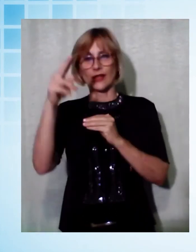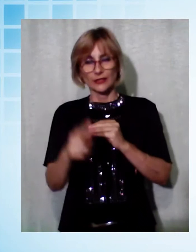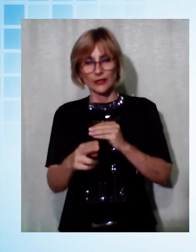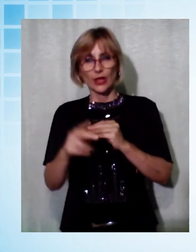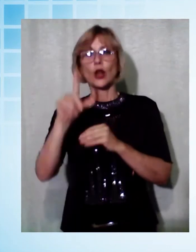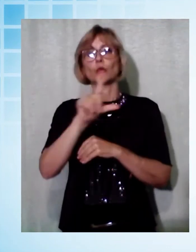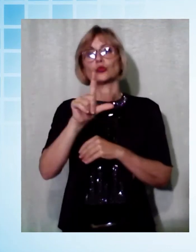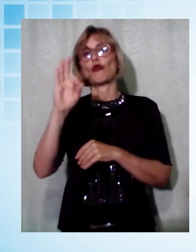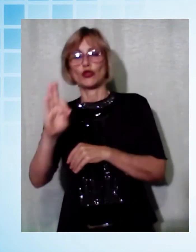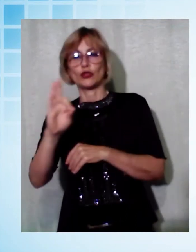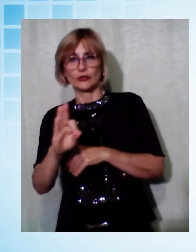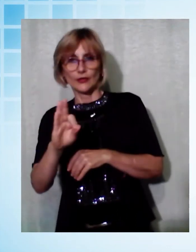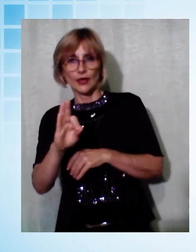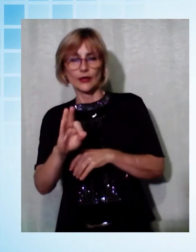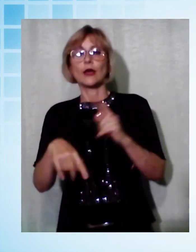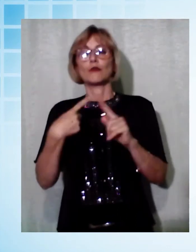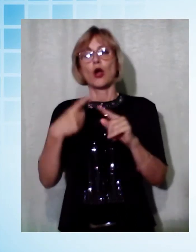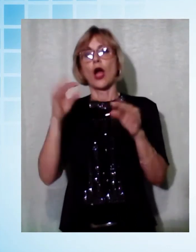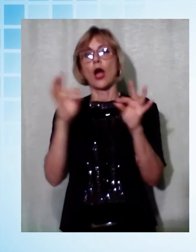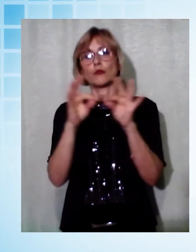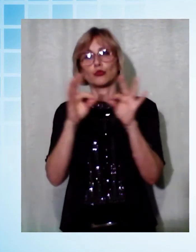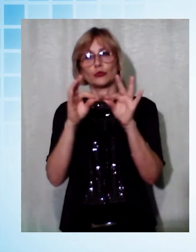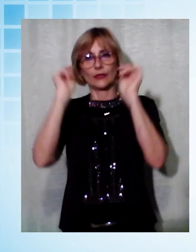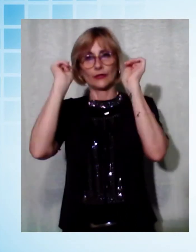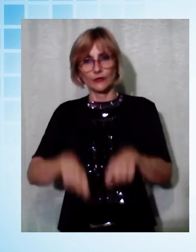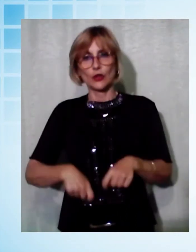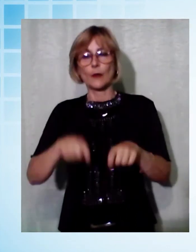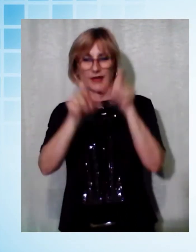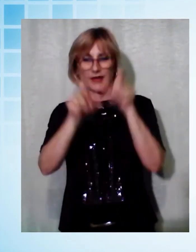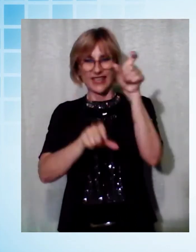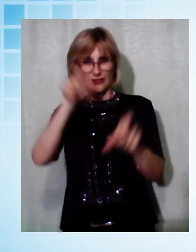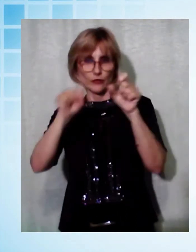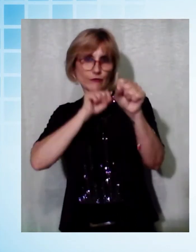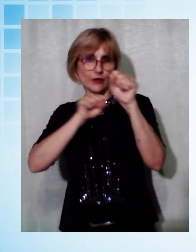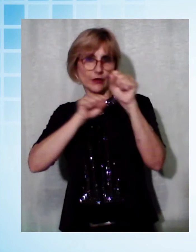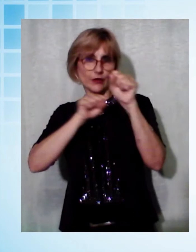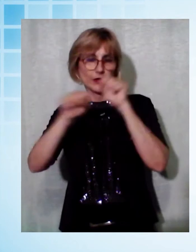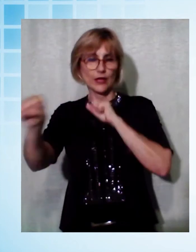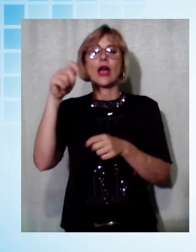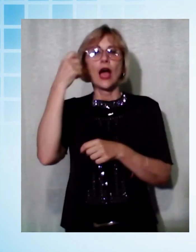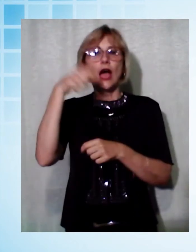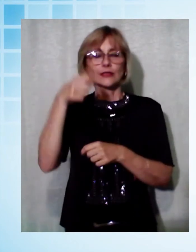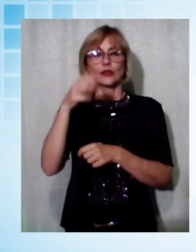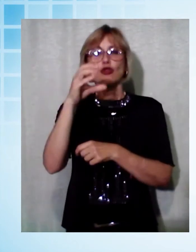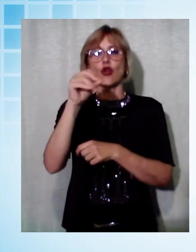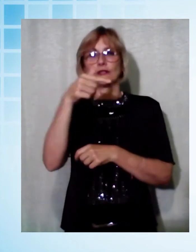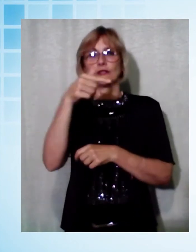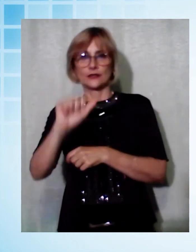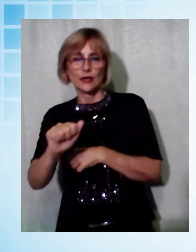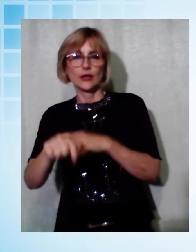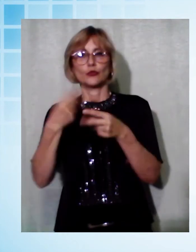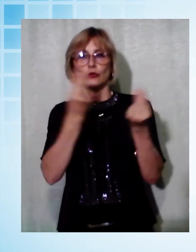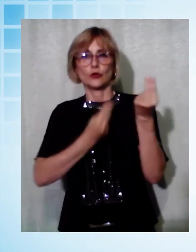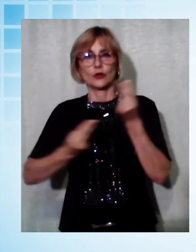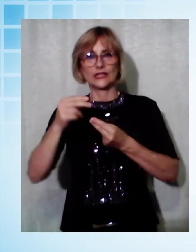Poi il via agli appuntamenti con tanti personaggi, dall'attrice e scrittrice Lella Costa al disegnatore Sergio Staino